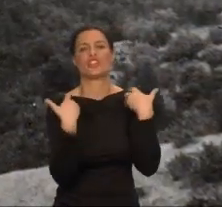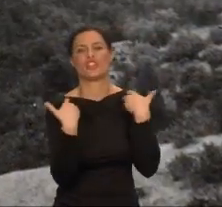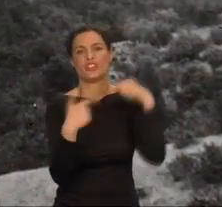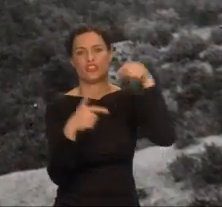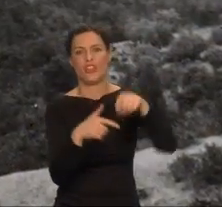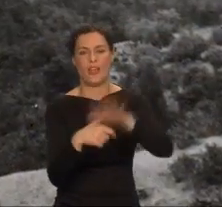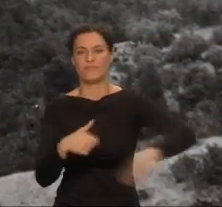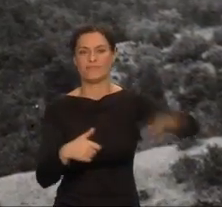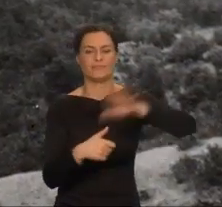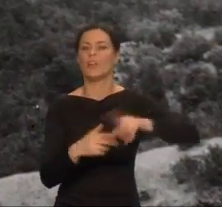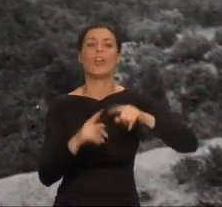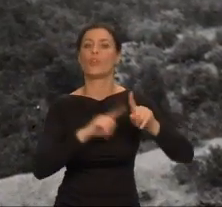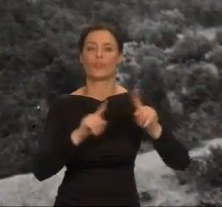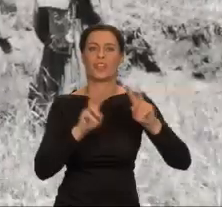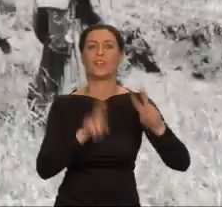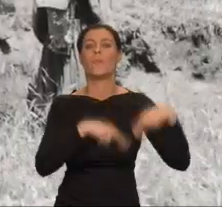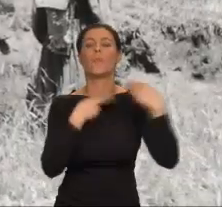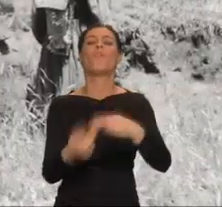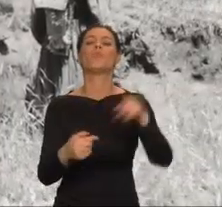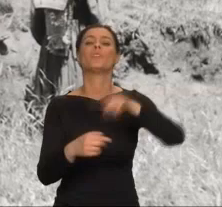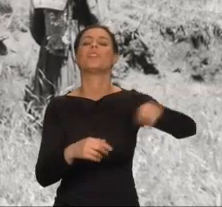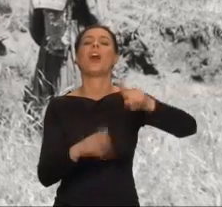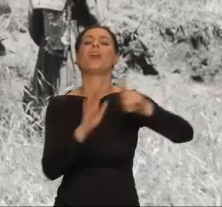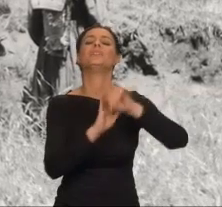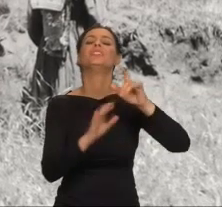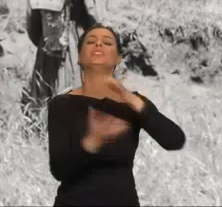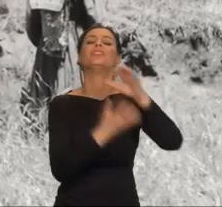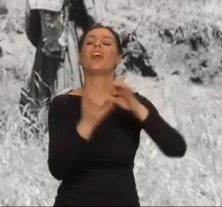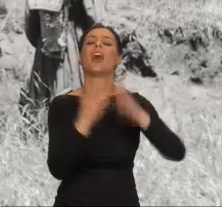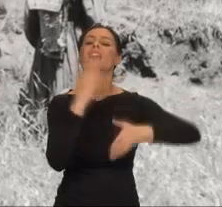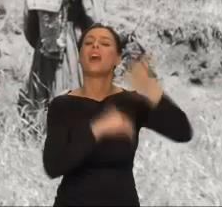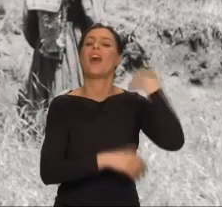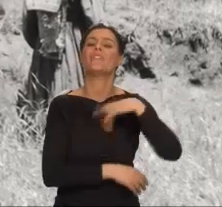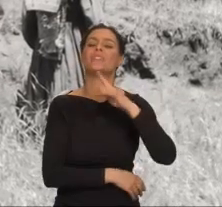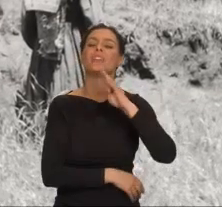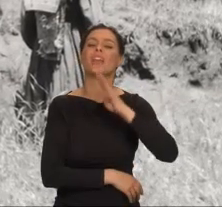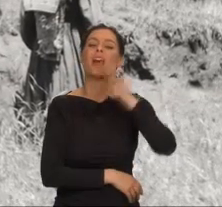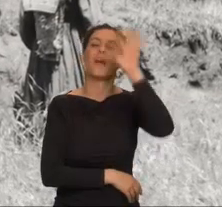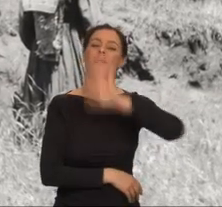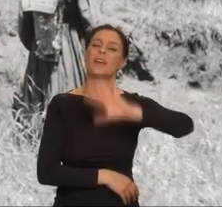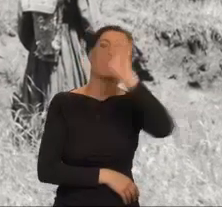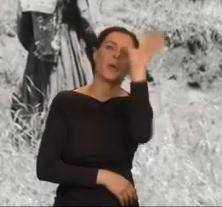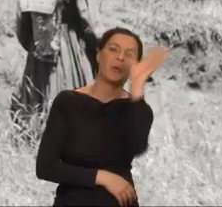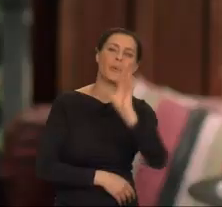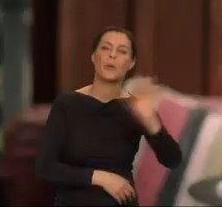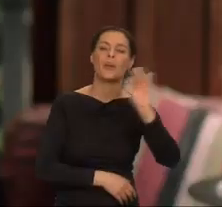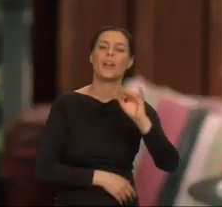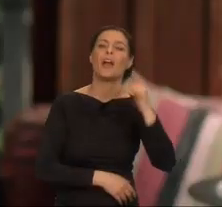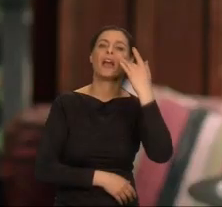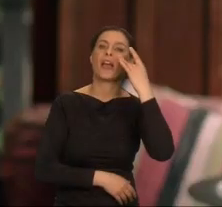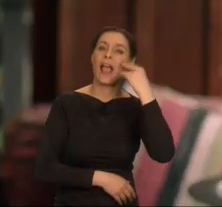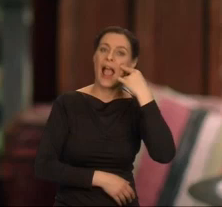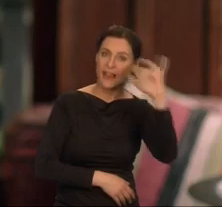Właściwie wraca do świata Indian kalifornijskich, ale nie czuła się